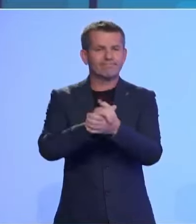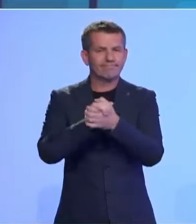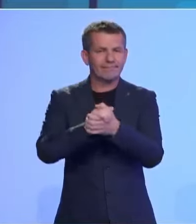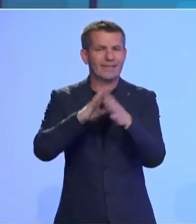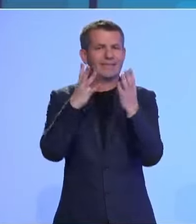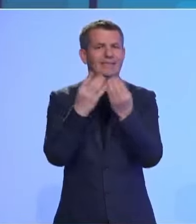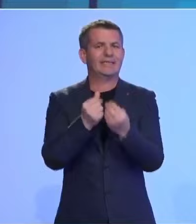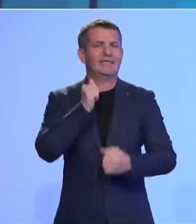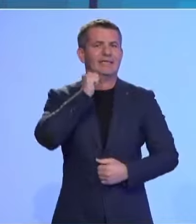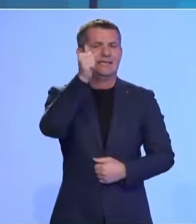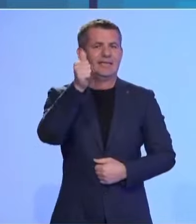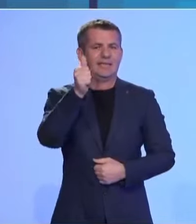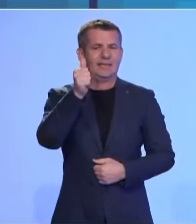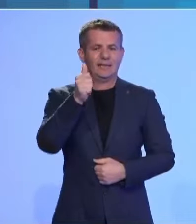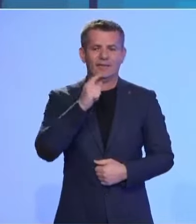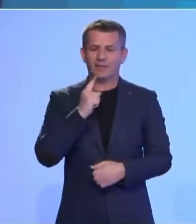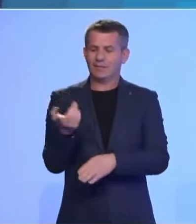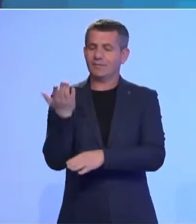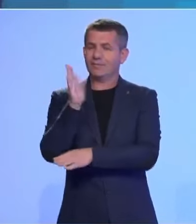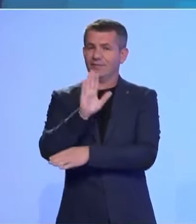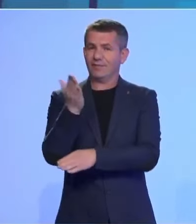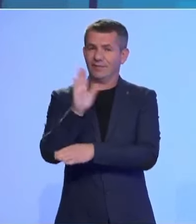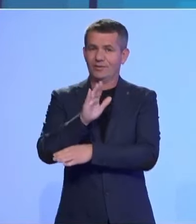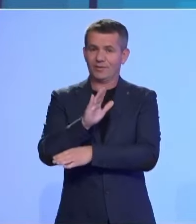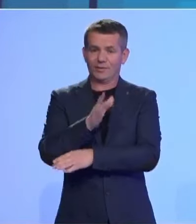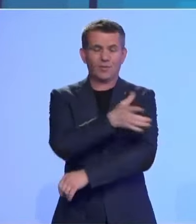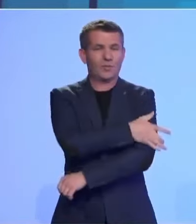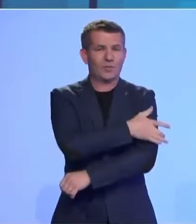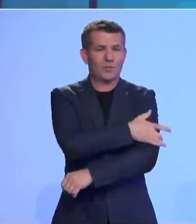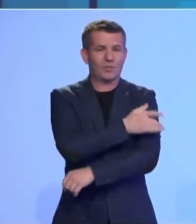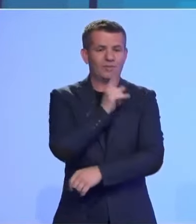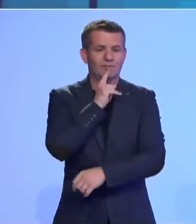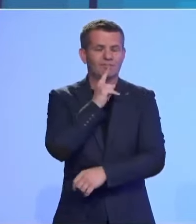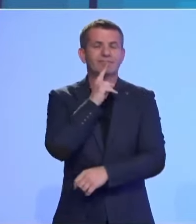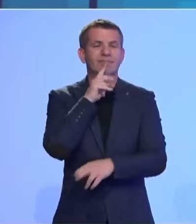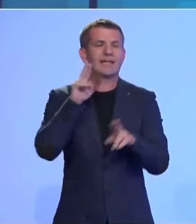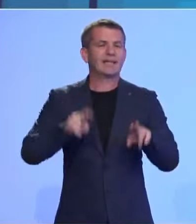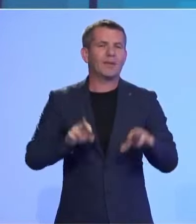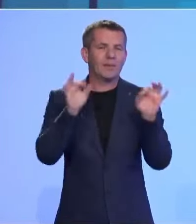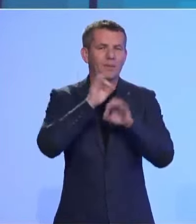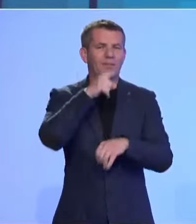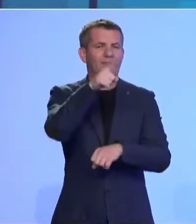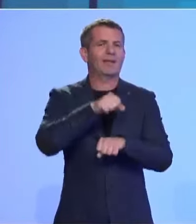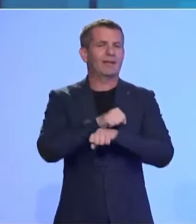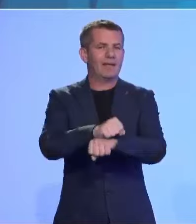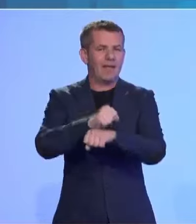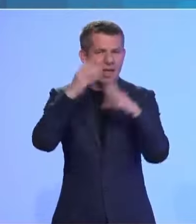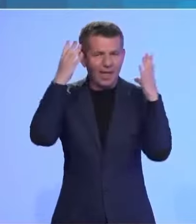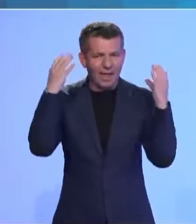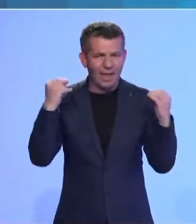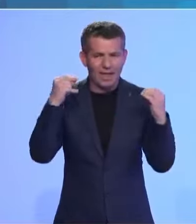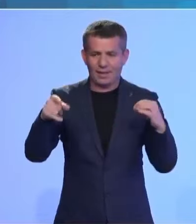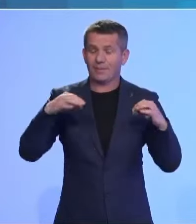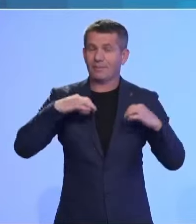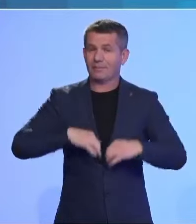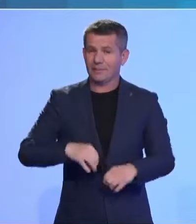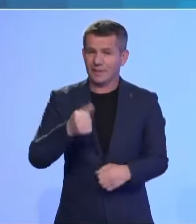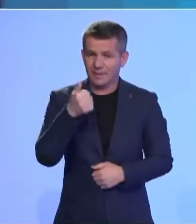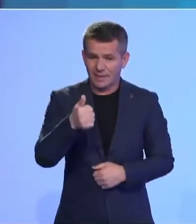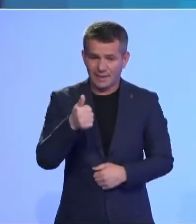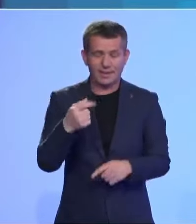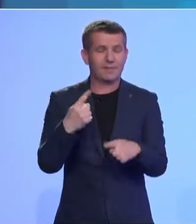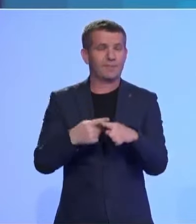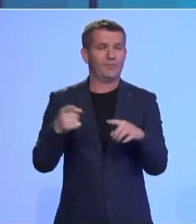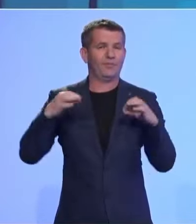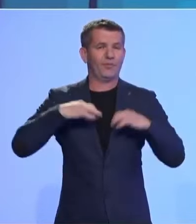dit pavarsis, udhësit ushtri që lirimtarët që pëmbahën pa dresisht në hagë, prezidentin Thaci, ishkërëtar të kuvendit